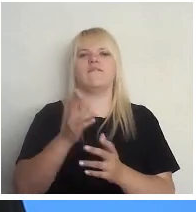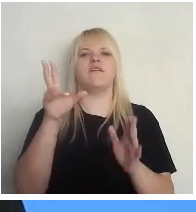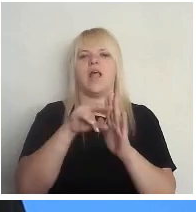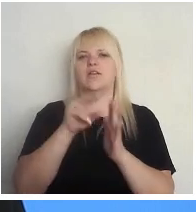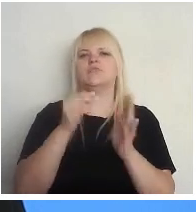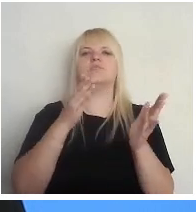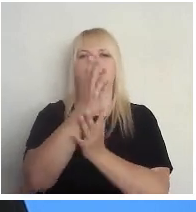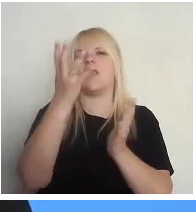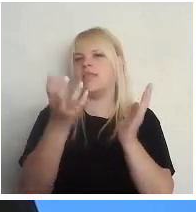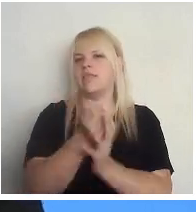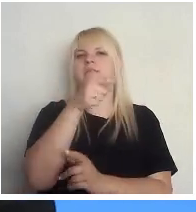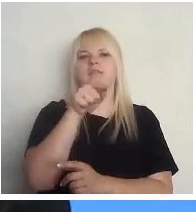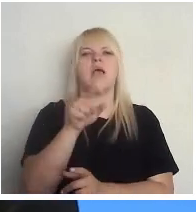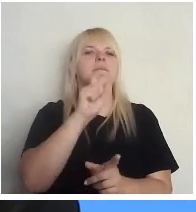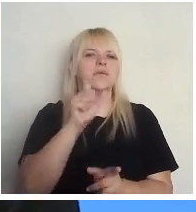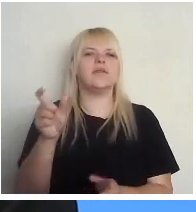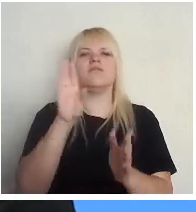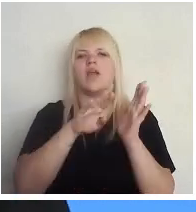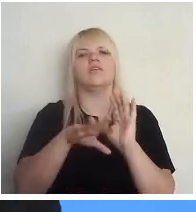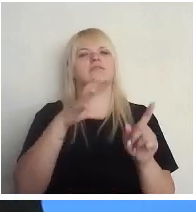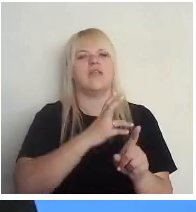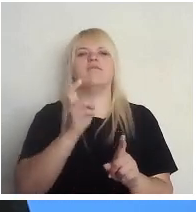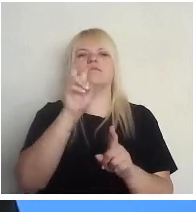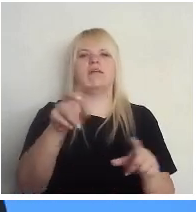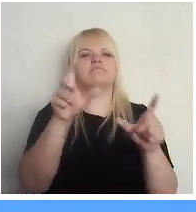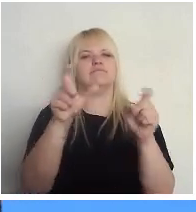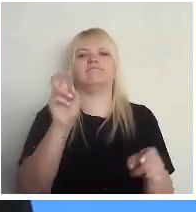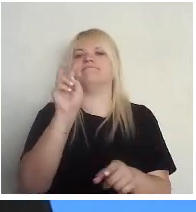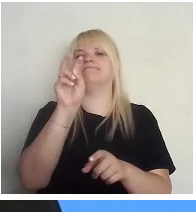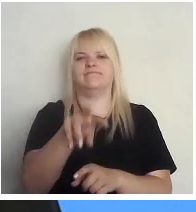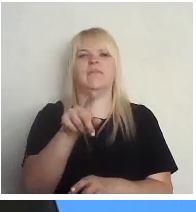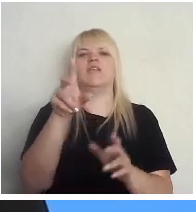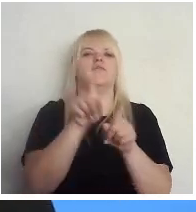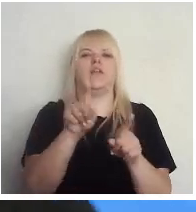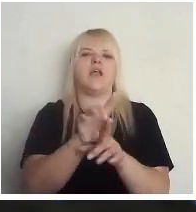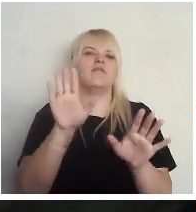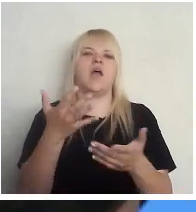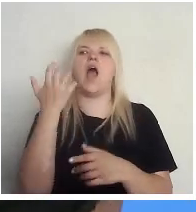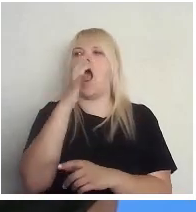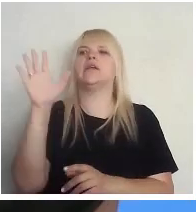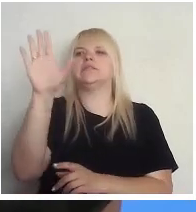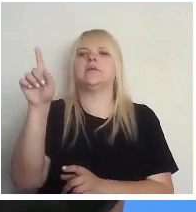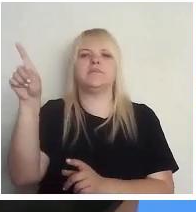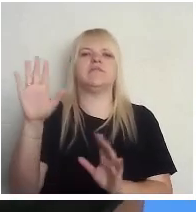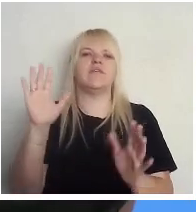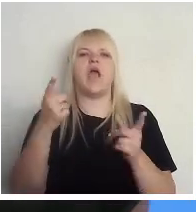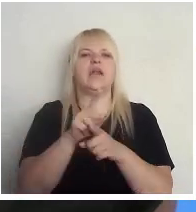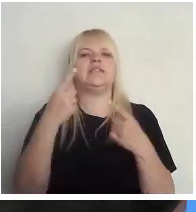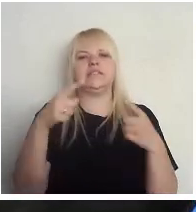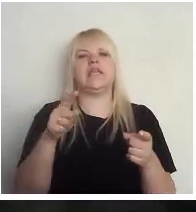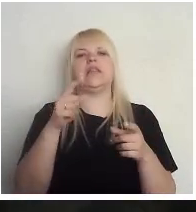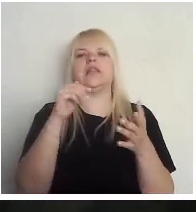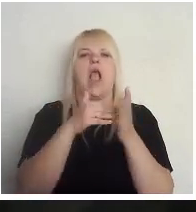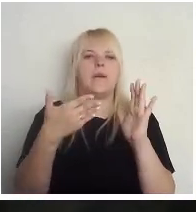kas tajā brīdī, nu, kuri vienkārši nevar tikt uz to iecirknē. Nu, vienalga, viņi atrodās ārzemēs, vai ir kaut kādi citi apstākļi.